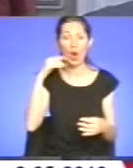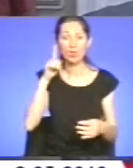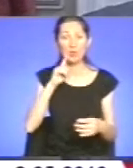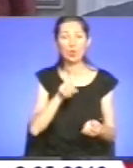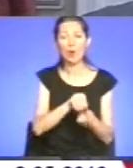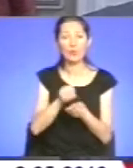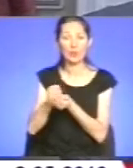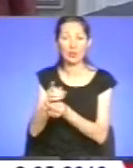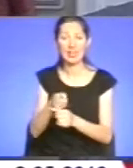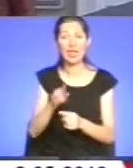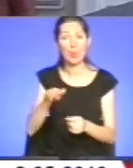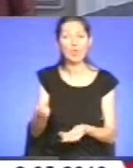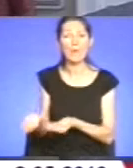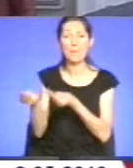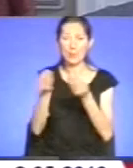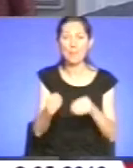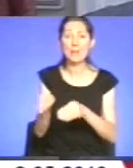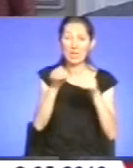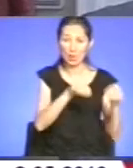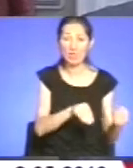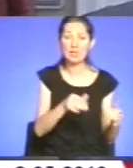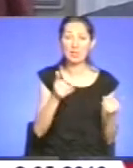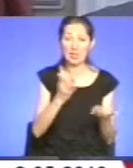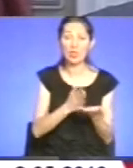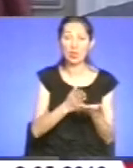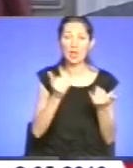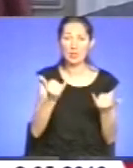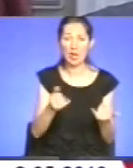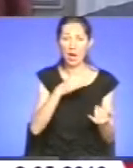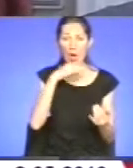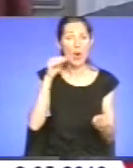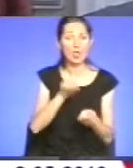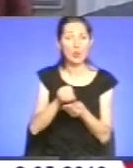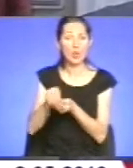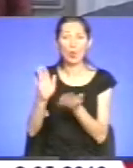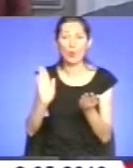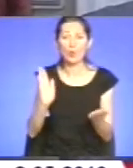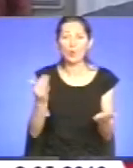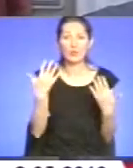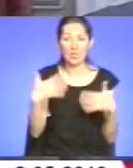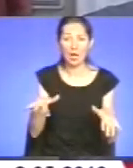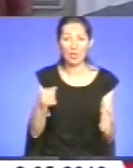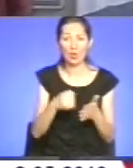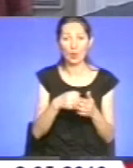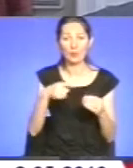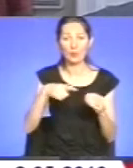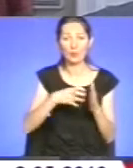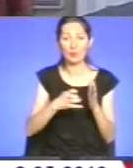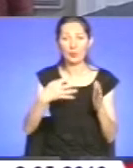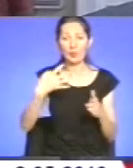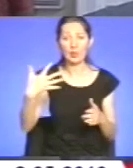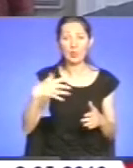на існуючі зараз, багато захоронень були втрачені. І тому до 2015 року ми плануємо